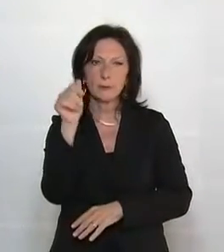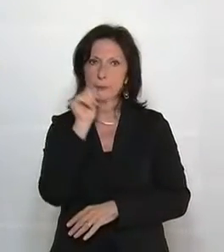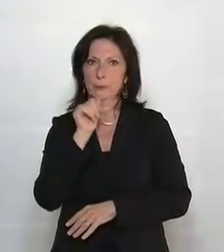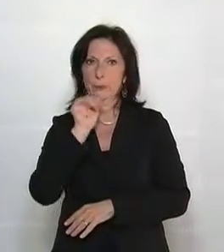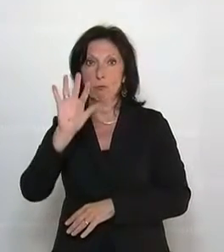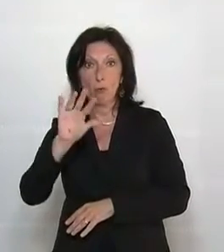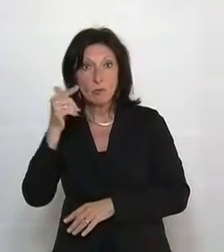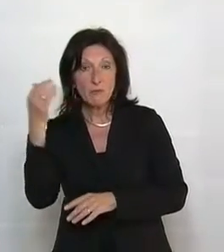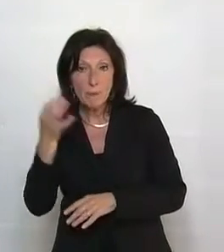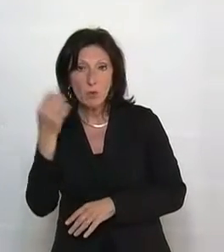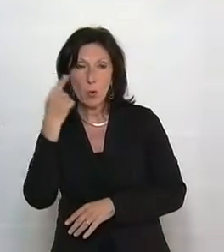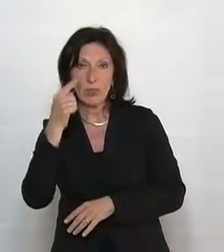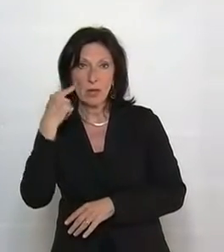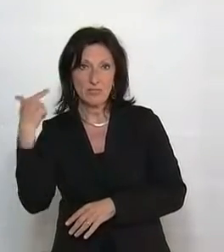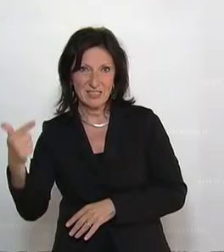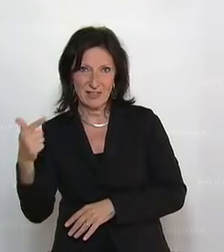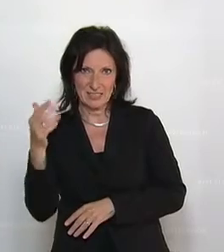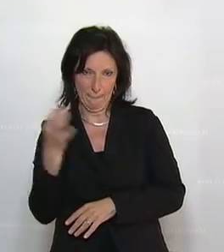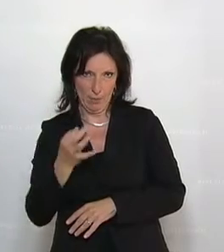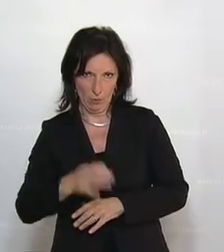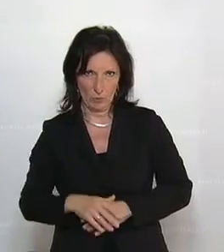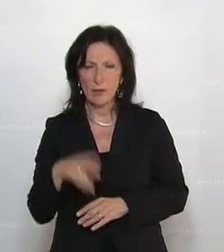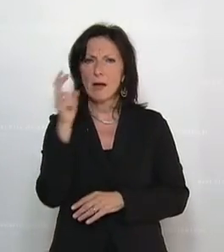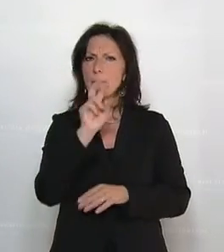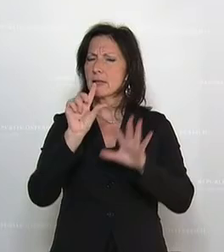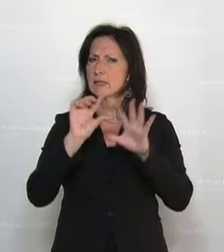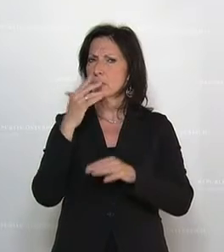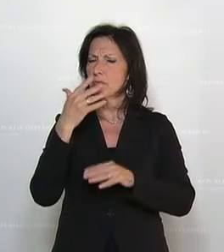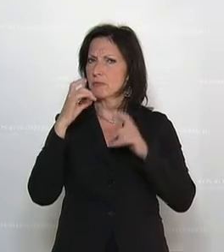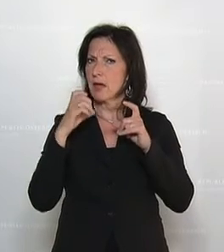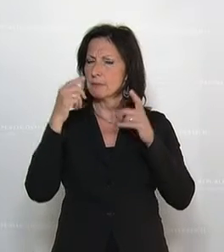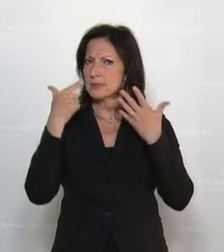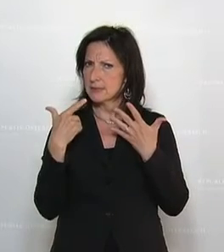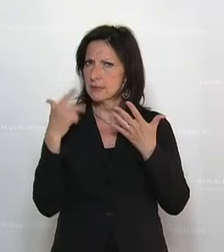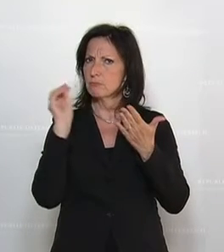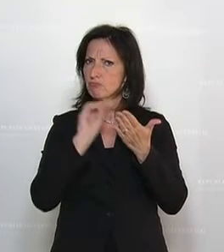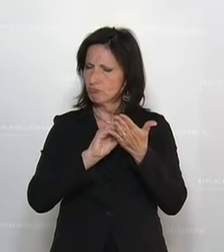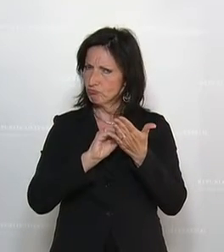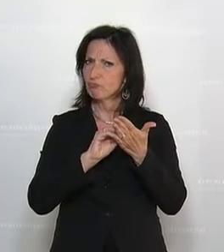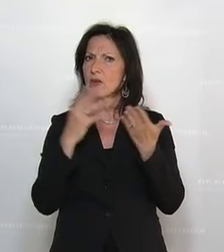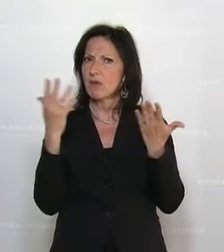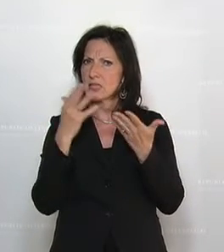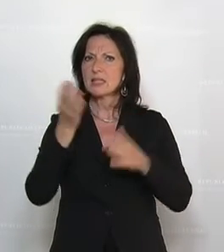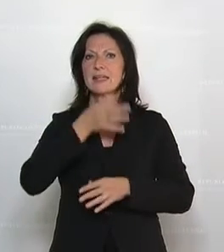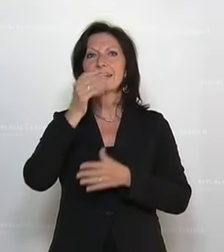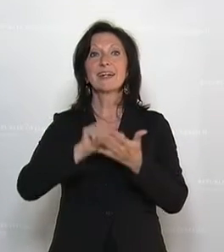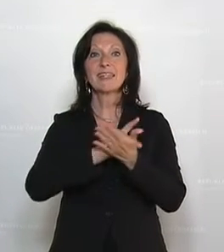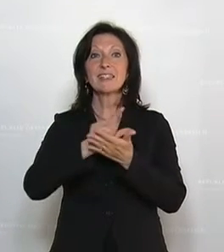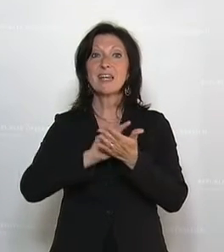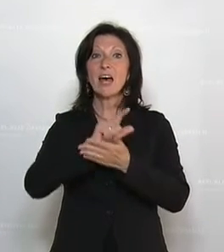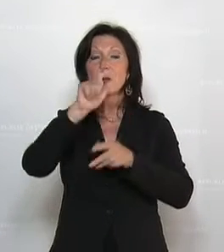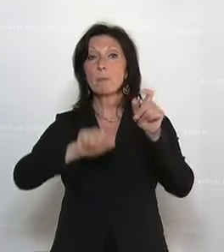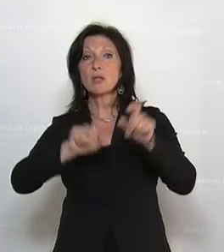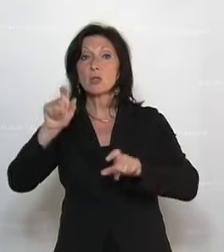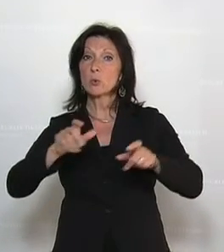25 und für die NEOS 20 Minuten. Gemäß § 57 Absatz 7 der Geschäftsordnung beträgt die Redezeit von den Abgeordneten,